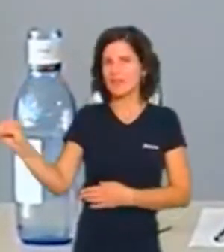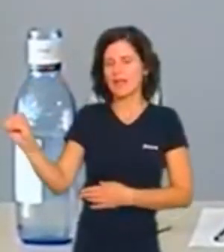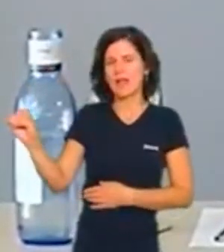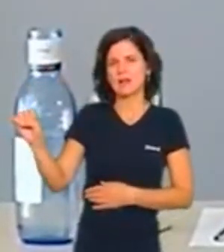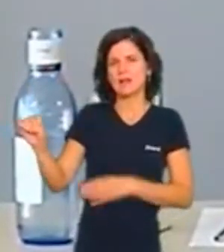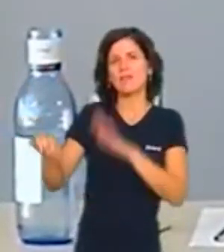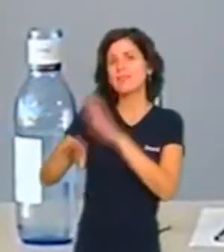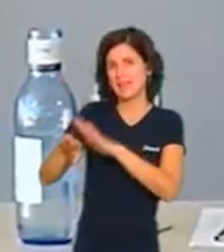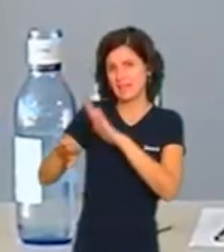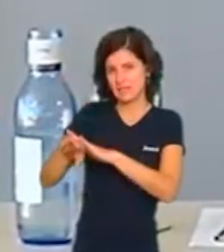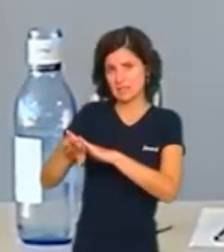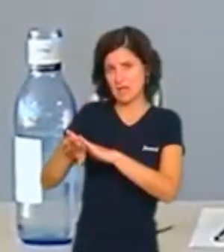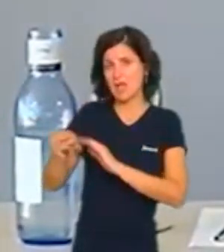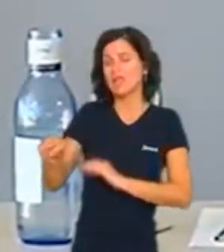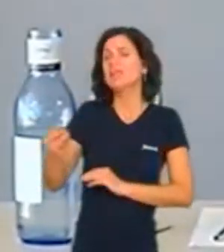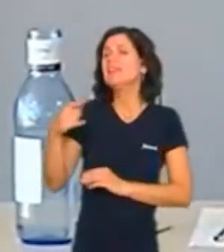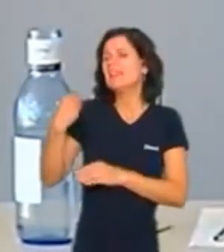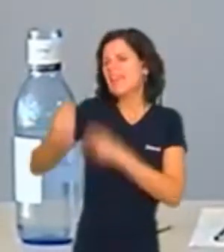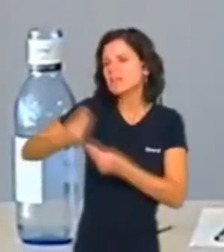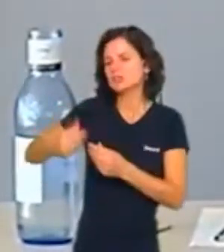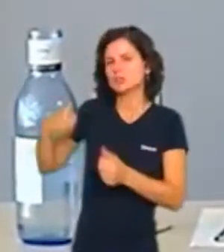que no són precisament honorables.